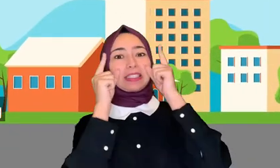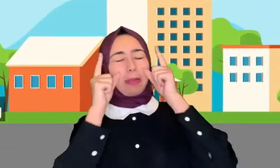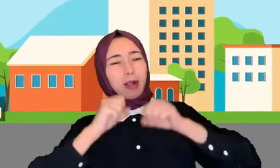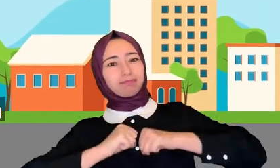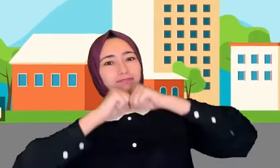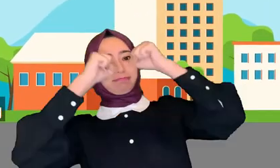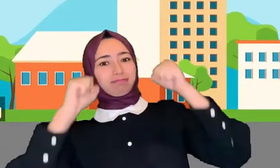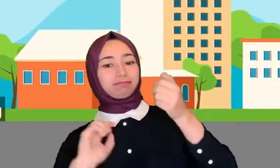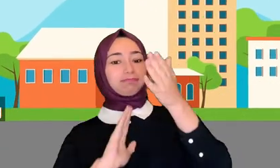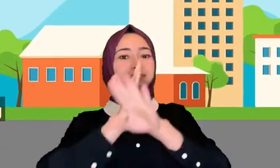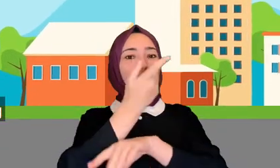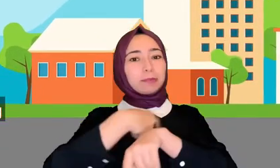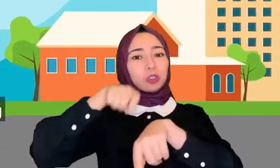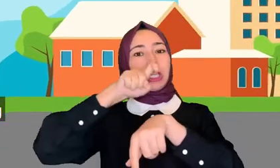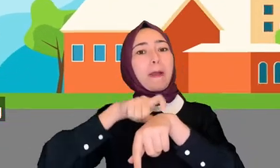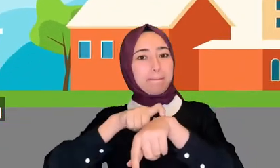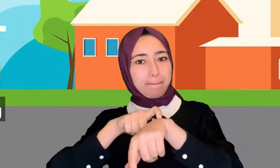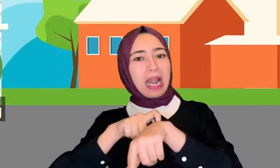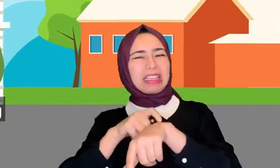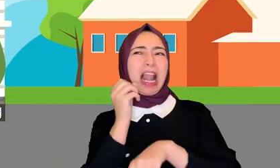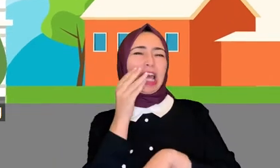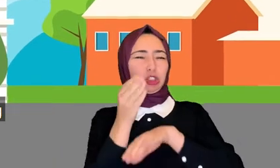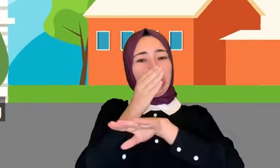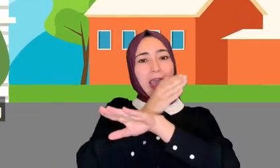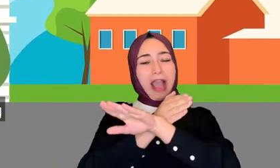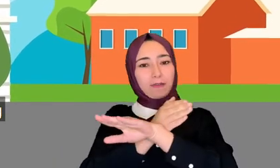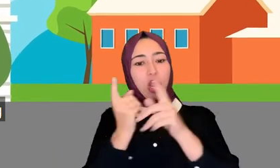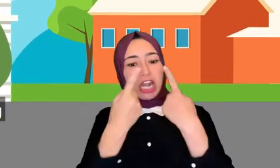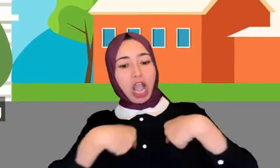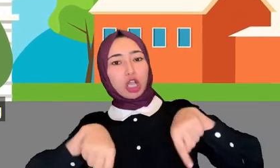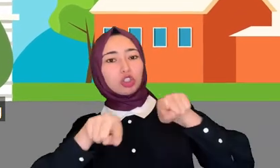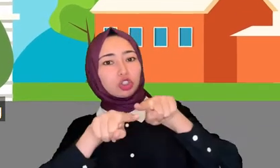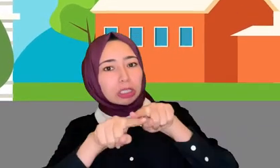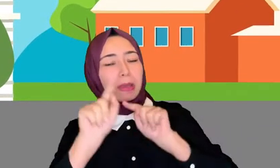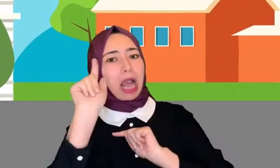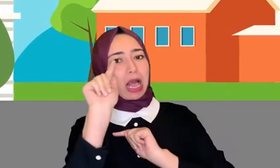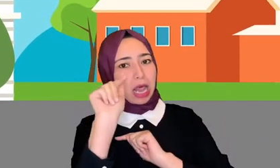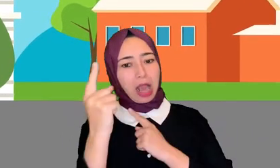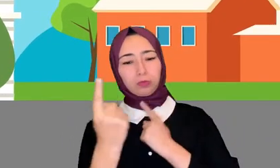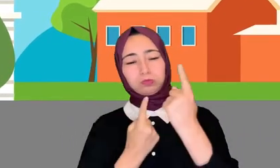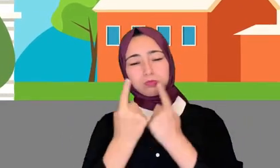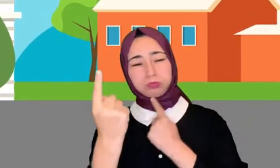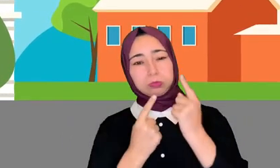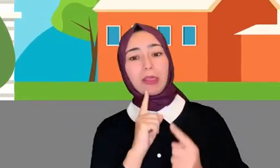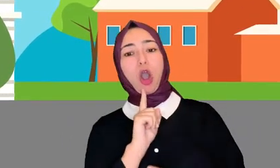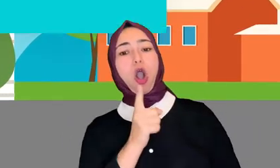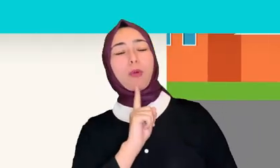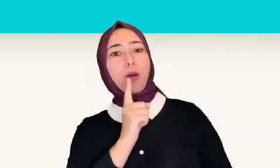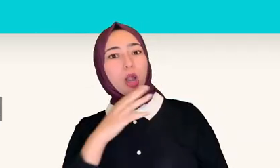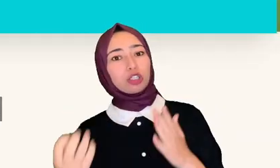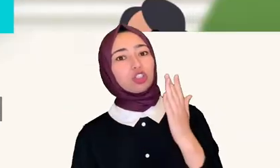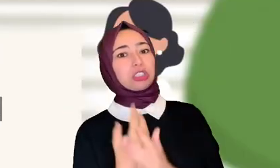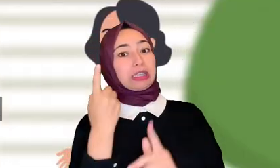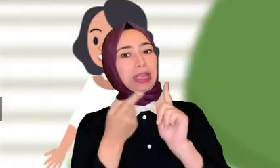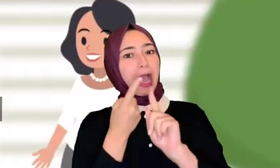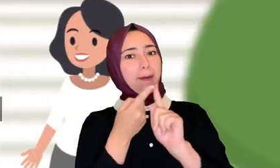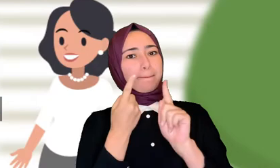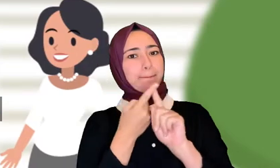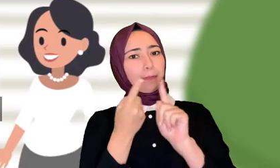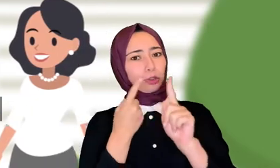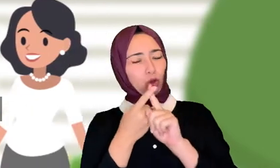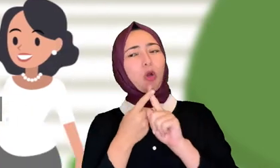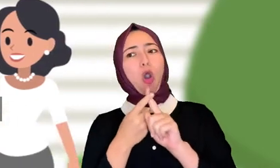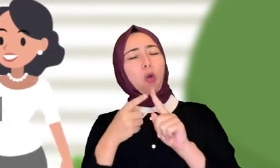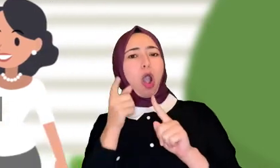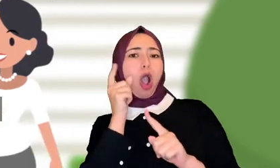اشتركوا في القناة قال نمشي للبلدية قبل متجيل العشية نحضر الجلسة العامة بما انه فيها قرارات هامة في الثنية